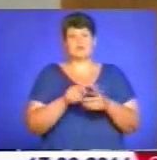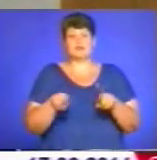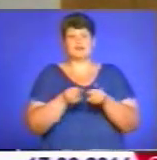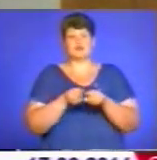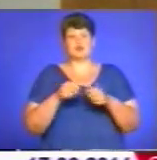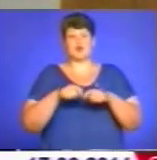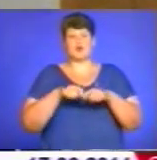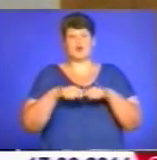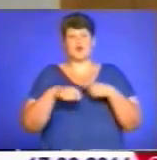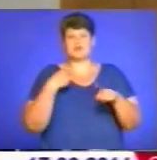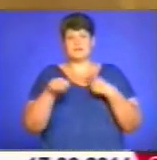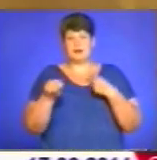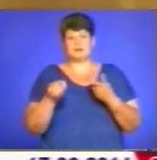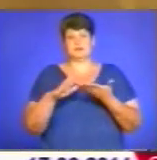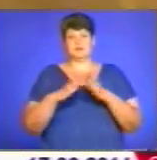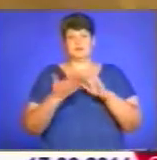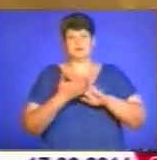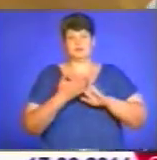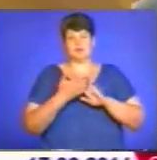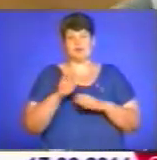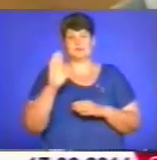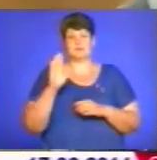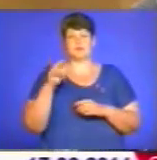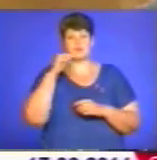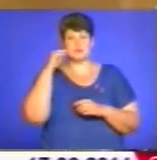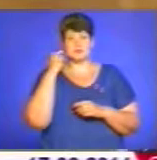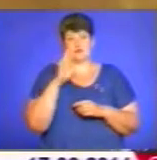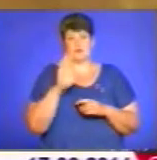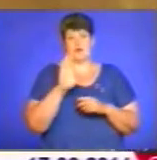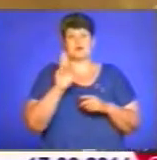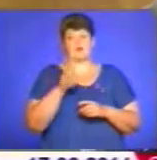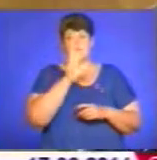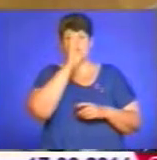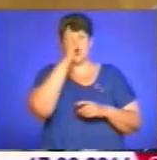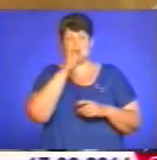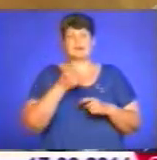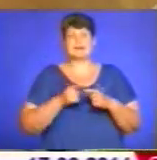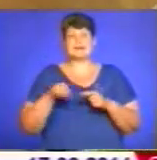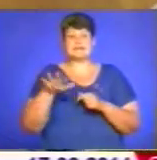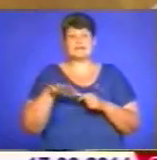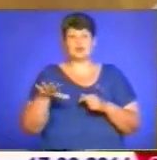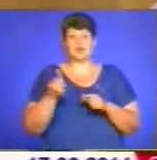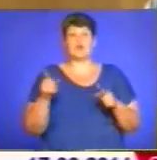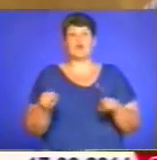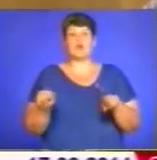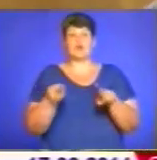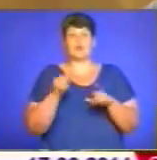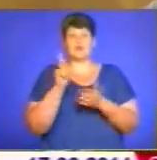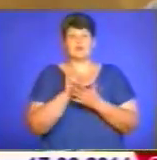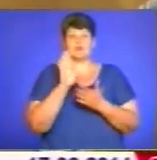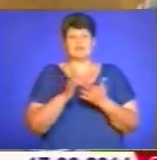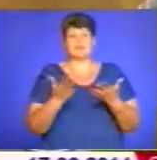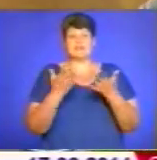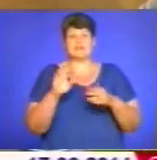відносини з країною-ворогом. Я там би хотів би акцентувати на цьому увагу, щоб ці території були визнані окупованими.